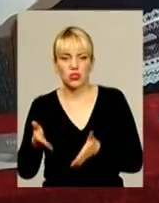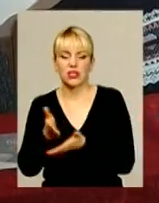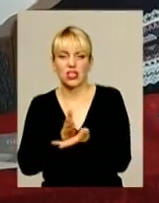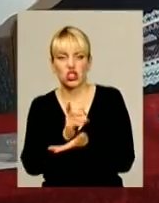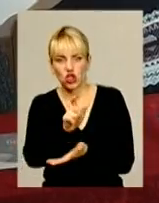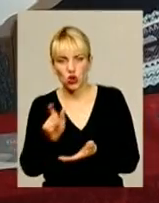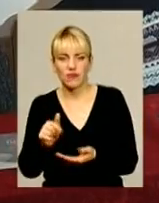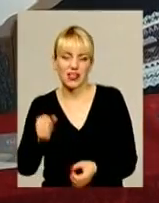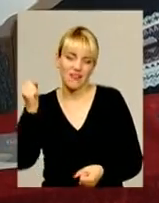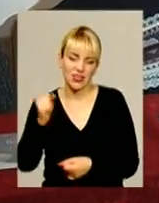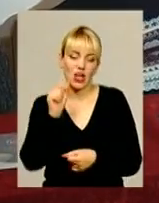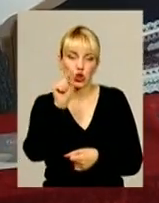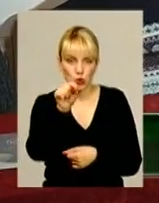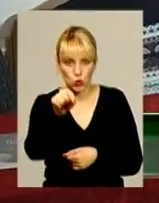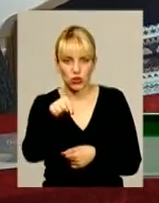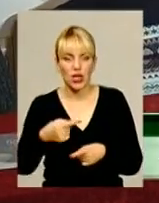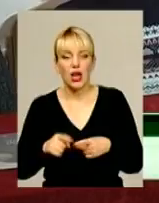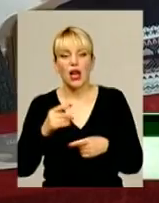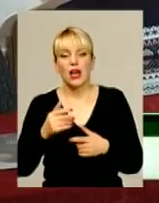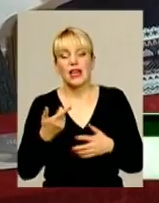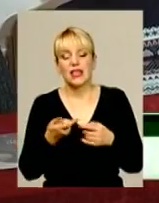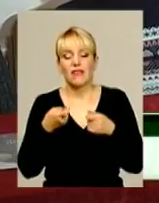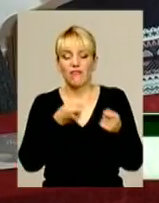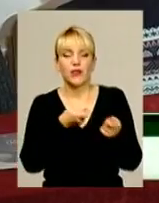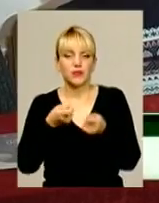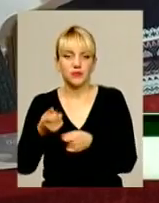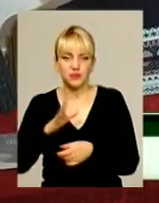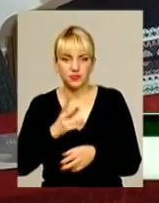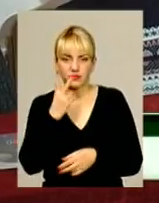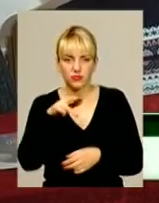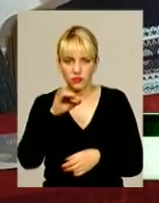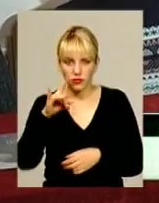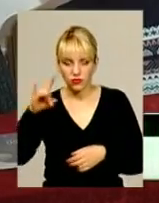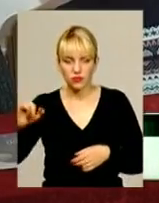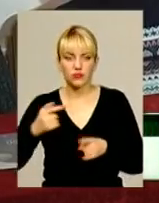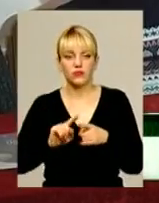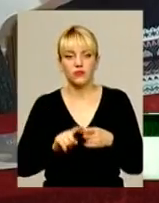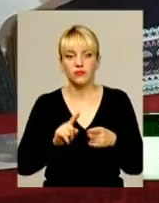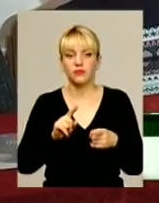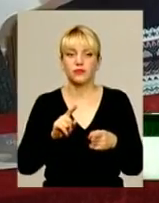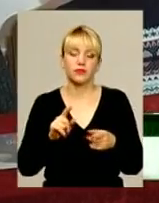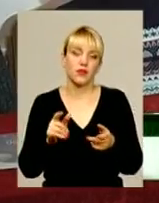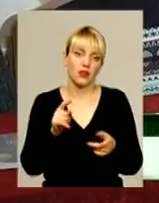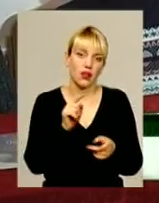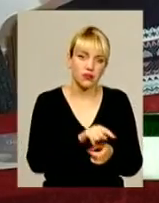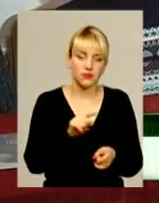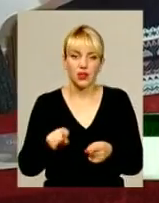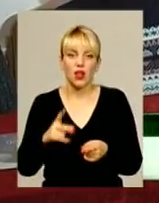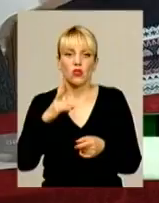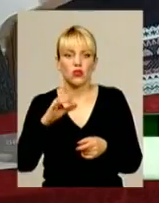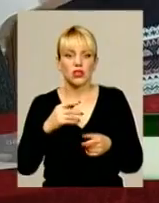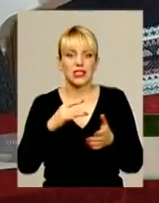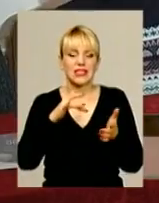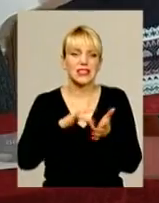«Фактично, ті міста, в які ми їздили попередніх турах, це два тури були, чи в більшій мірі, чи в меншій, створюються чи